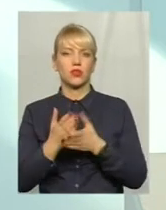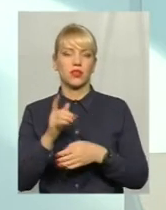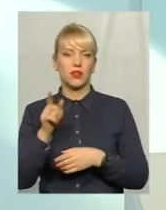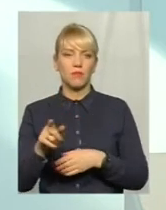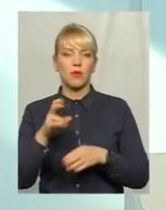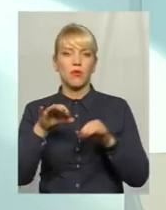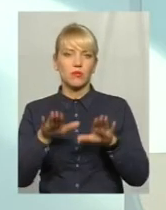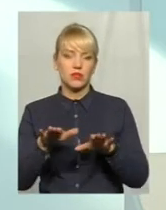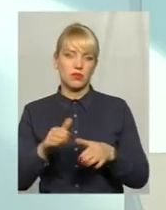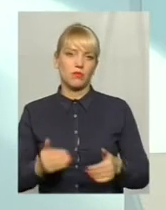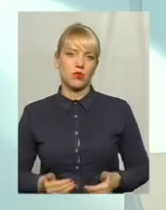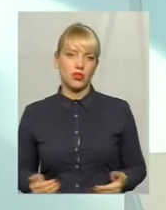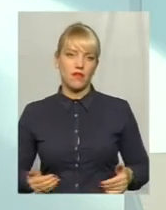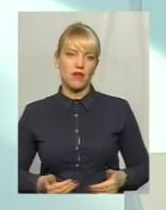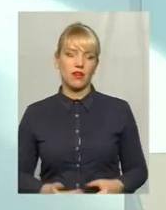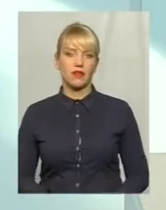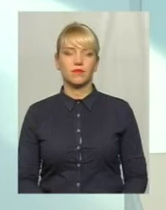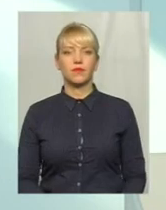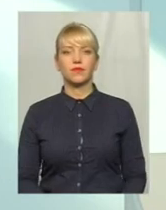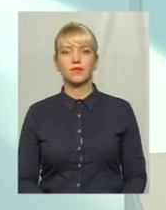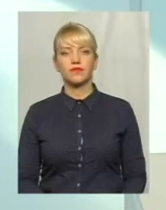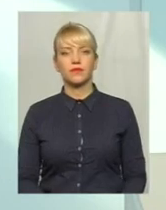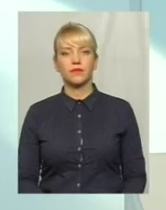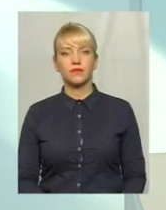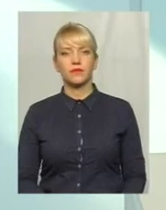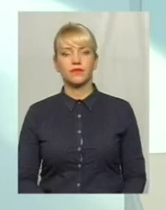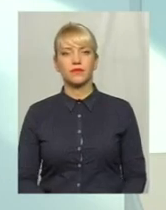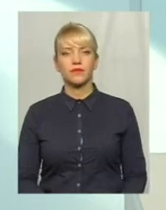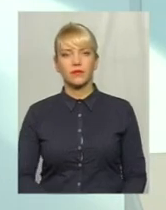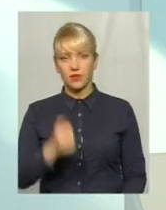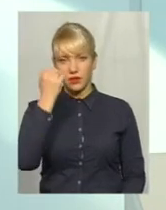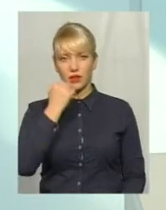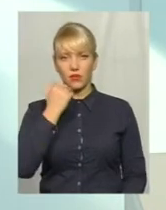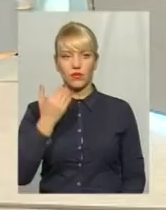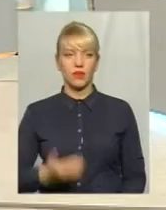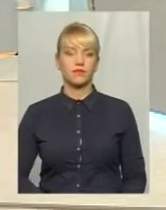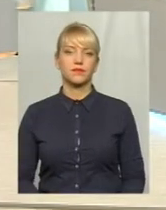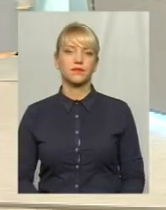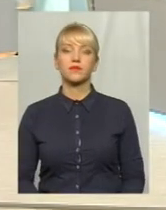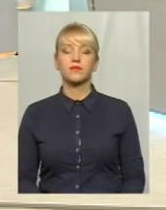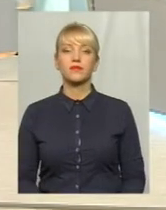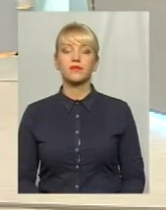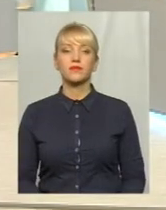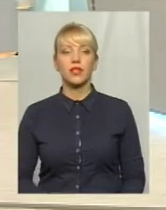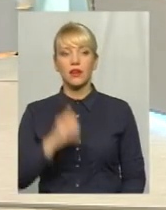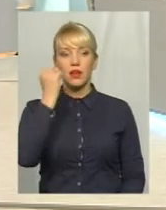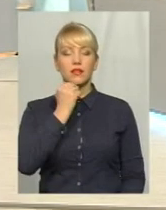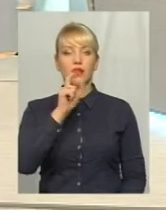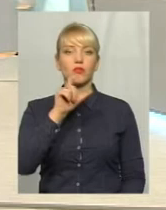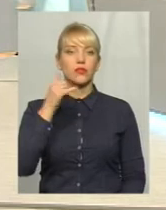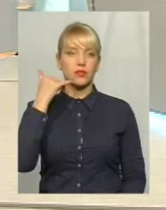проживання. По місцю проживання. Хочу, щоб ми з вами... Добре, дякую. Дякую вам за дзвінок. Якщо